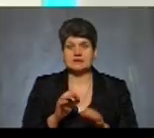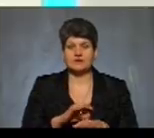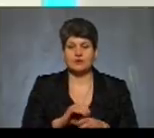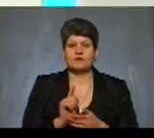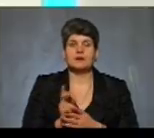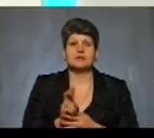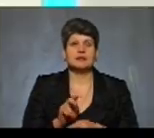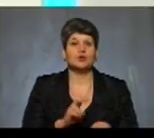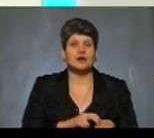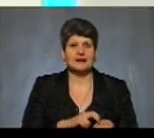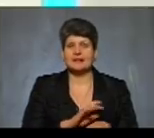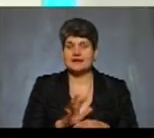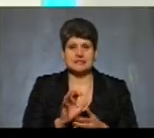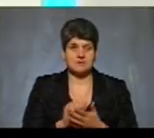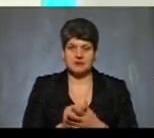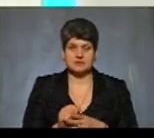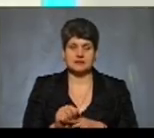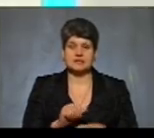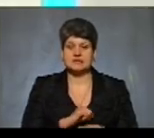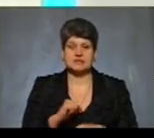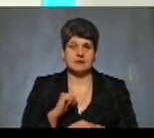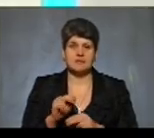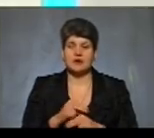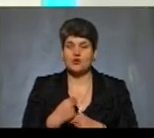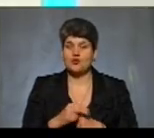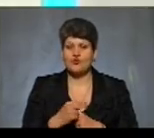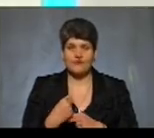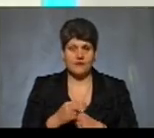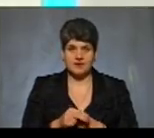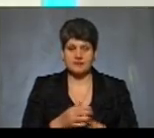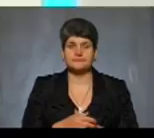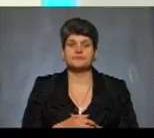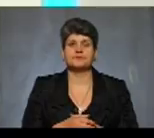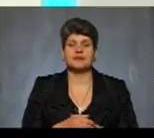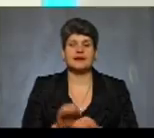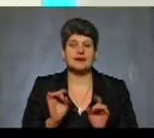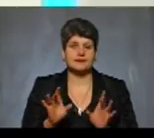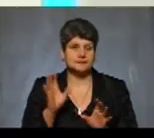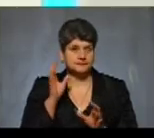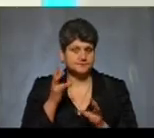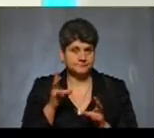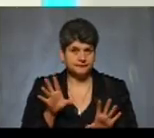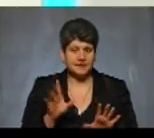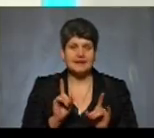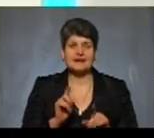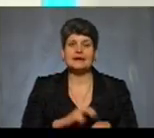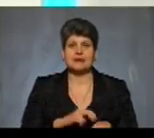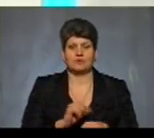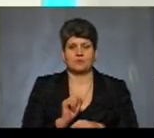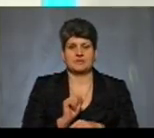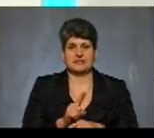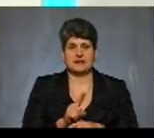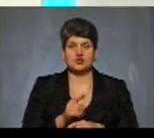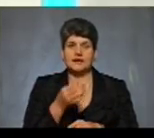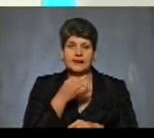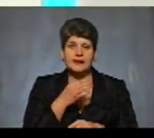до лікаря. Не займатися, по-перше, самолікуванням і не лікуватися за рекламою. Тільки лікар може призначити лікарський